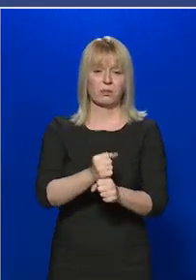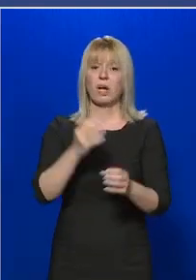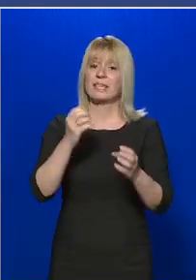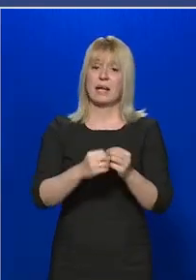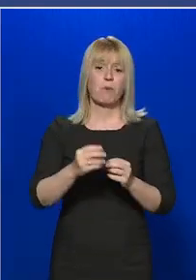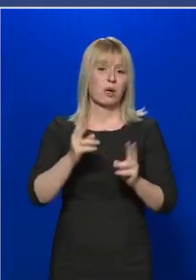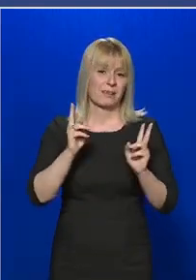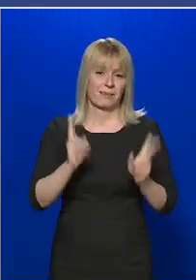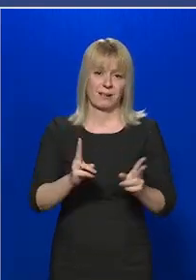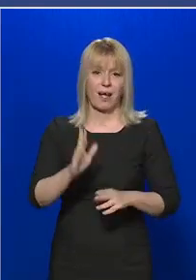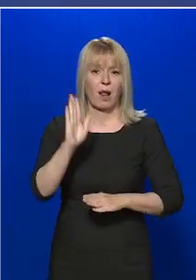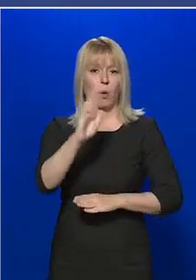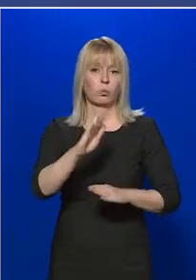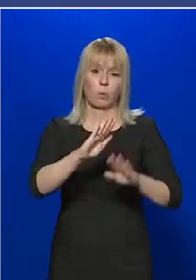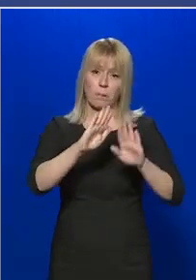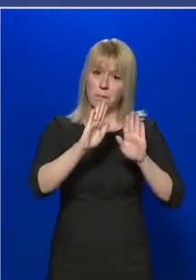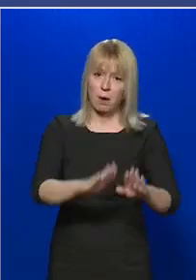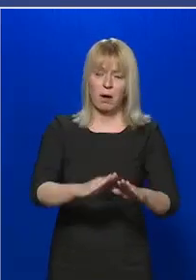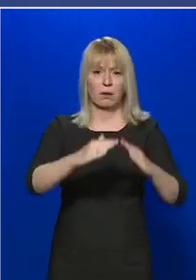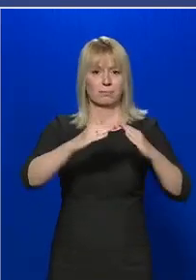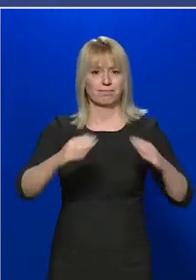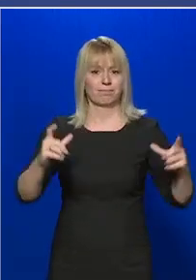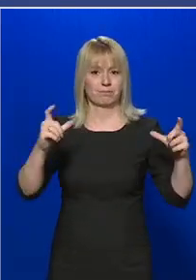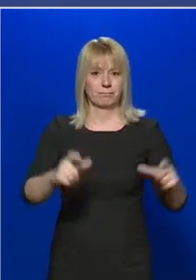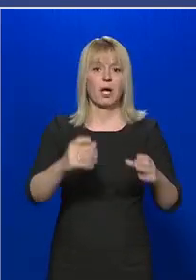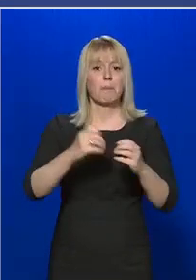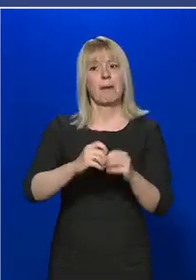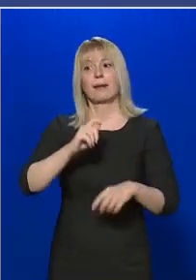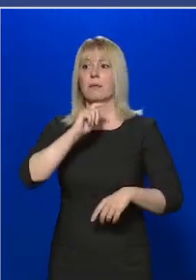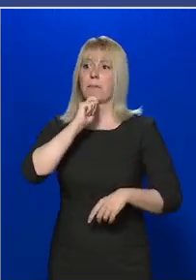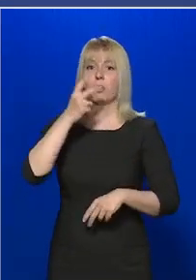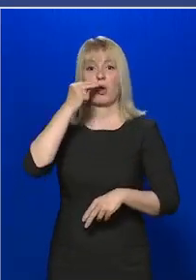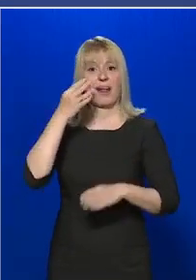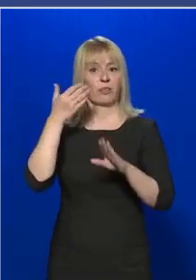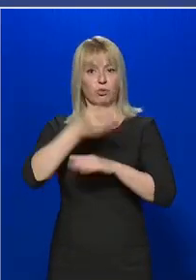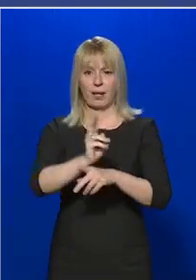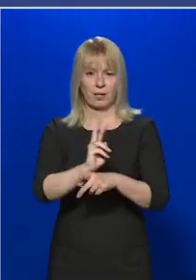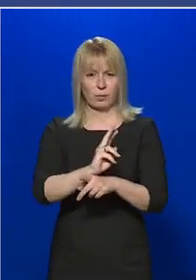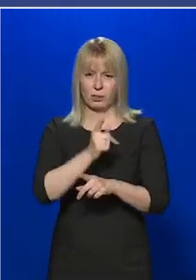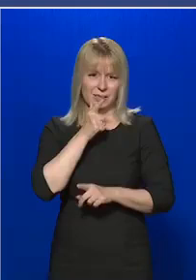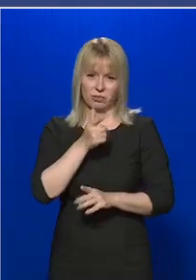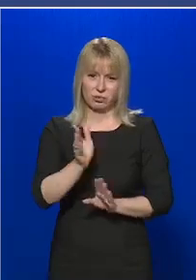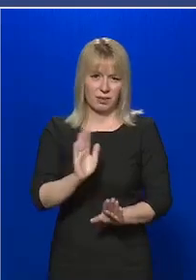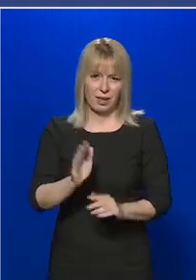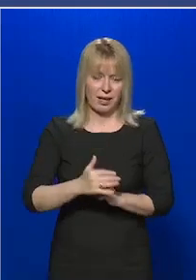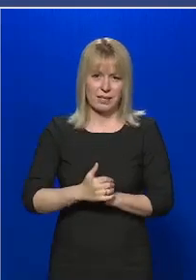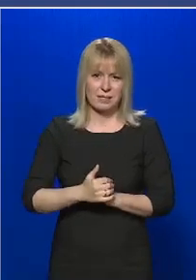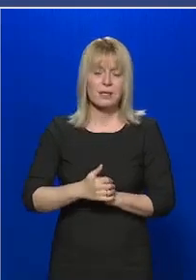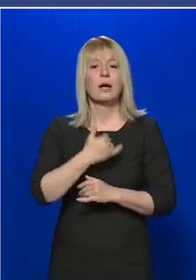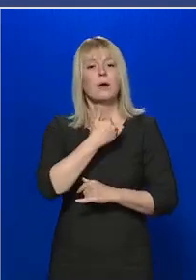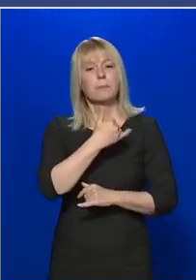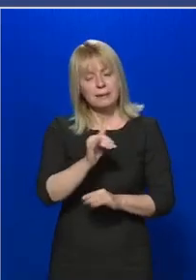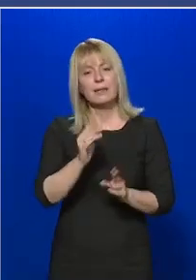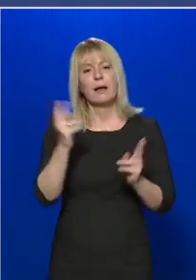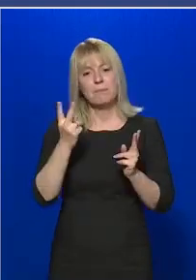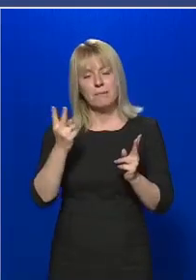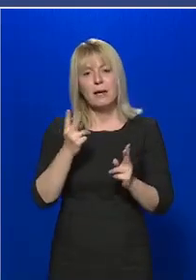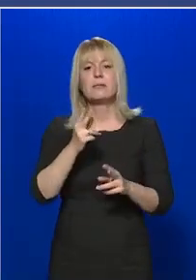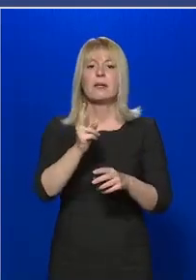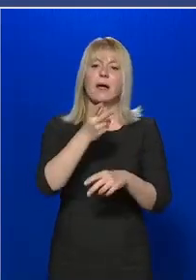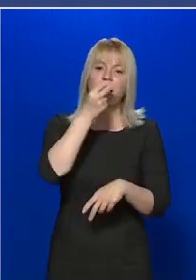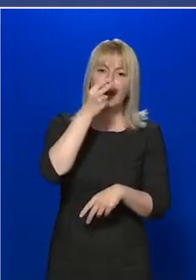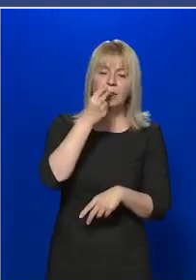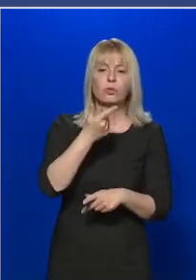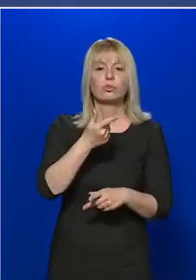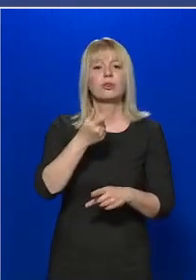otthonainkban otthon tartózkodni, mert a magyar rendőrség ezt ellenőrzi. Minden egyes rendőri ellenőrzésnek alapvetően azt a cél